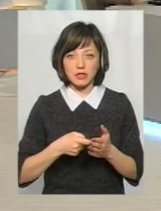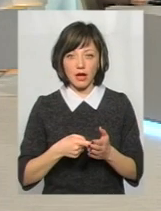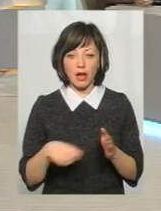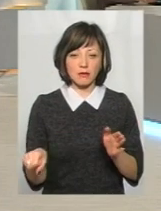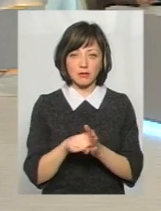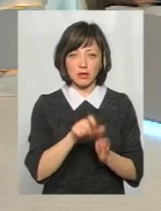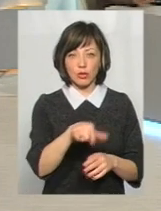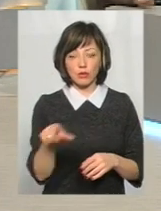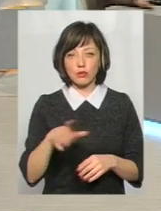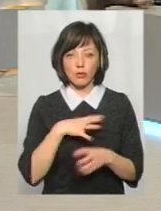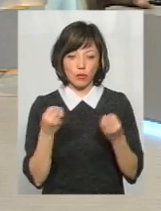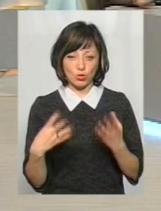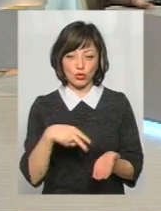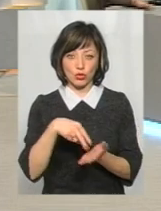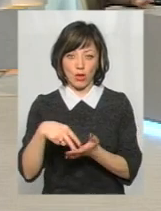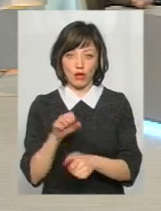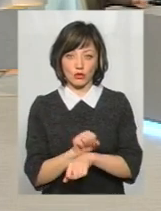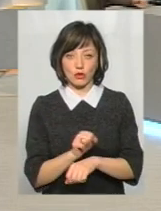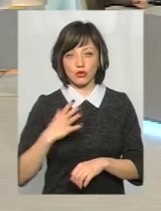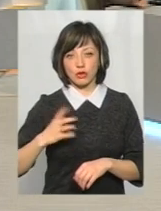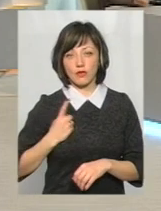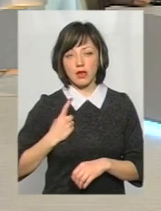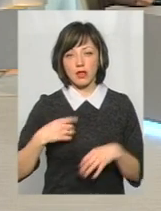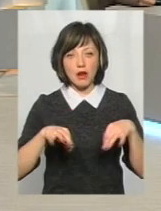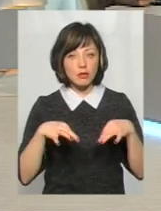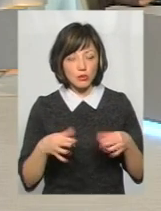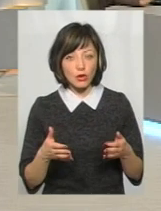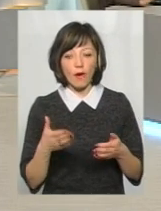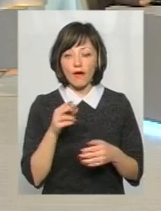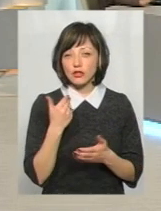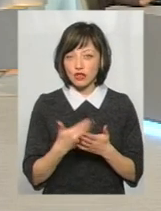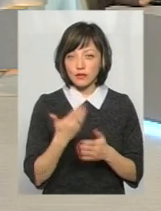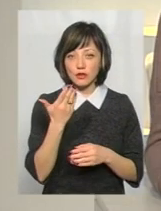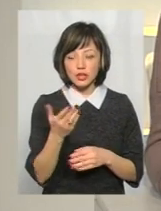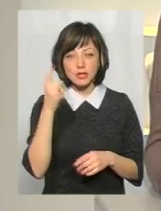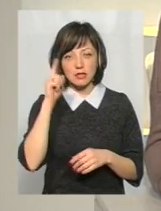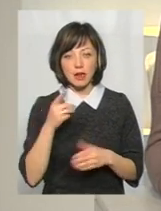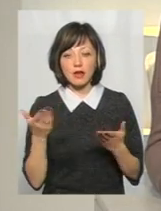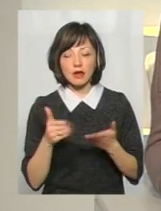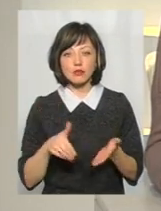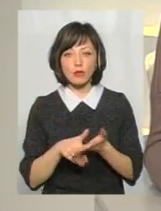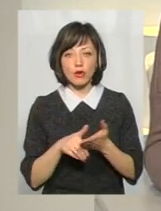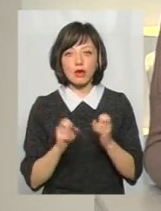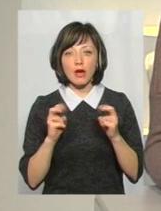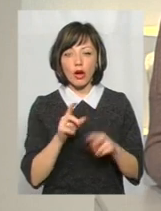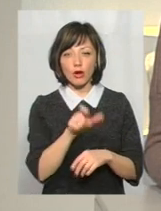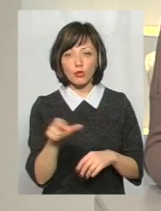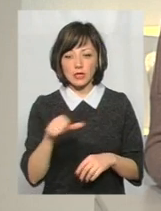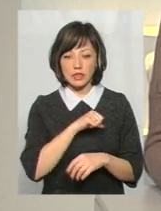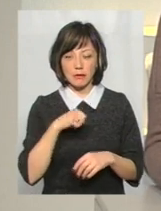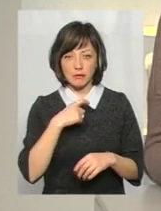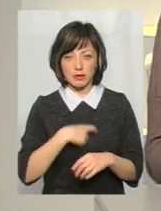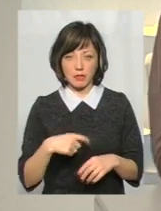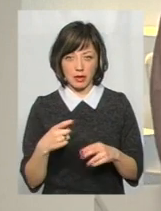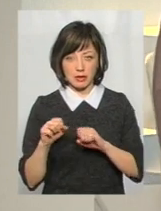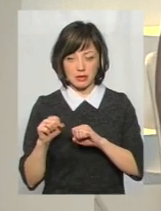гинули люди, які просто стояли на зупинці в очікуванні транспорту. От чи знаєте ви якісь способи, як людям самим себе